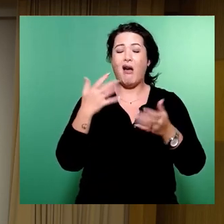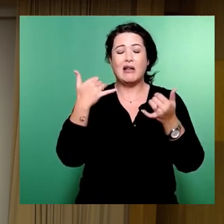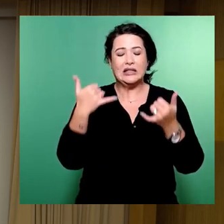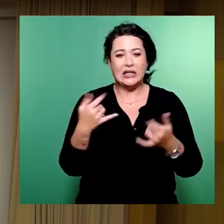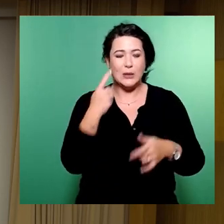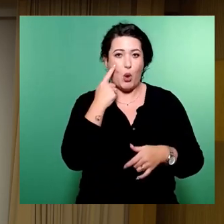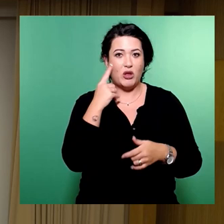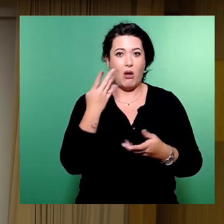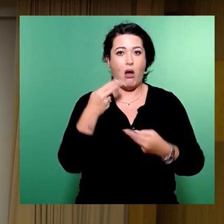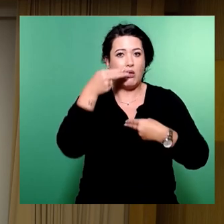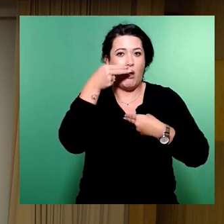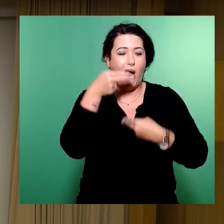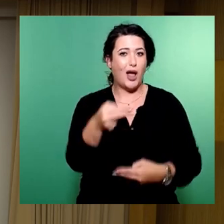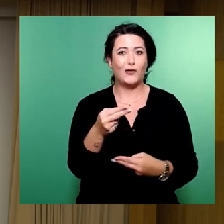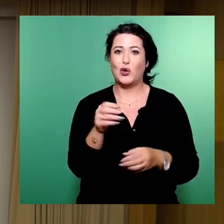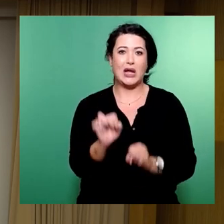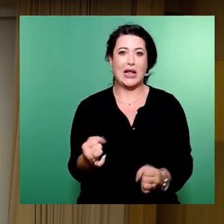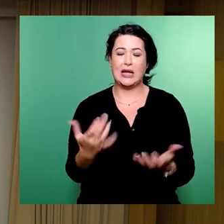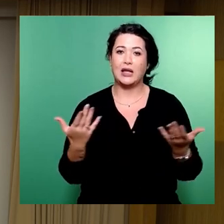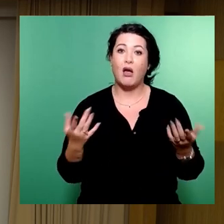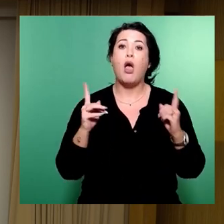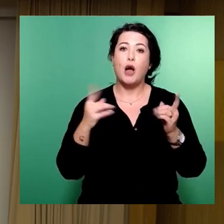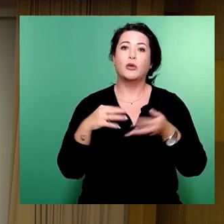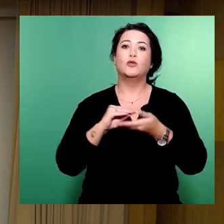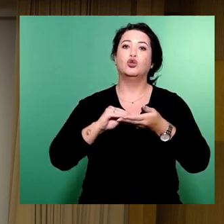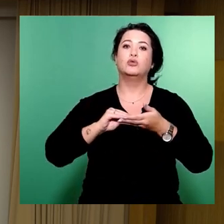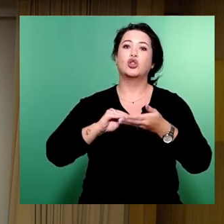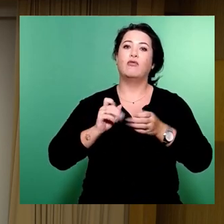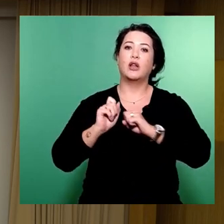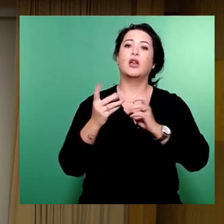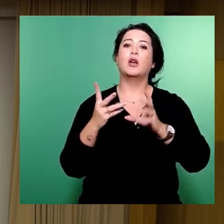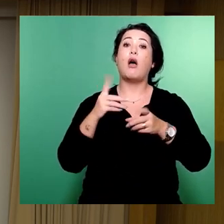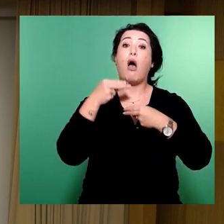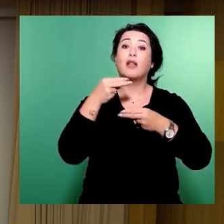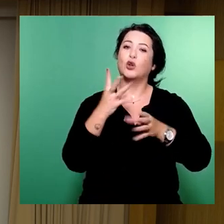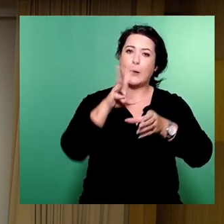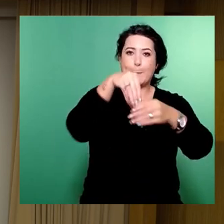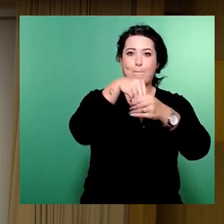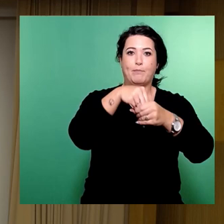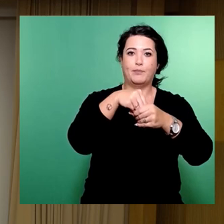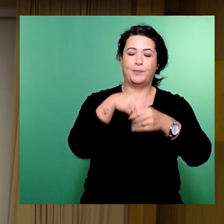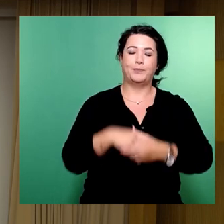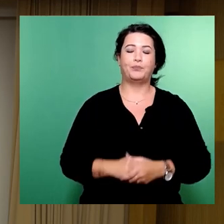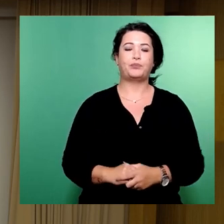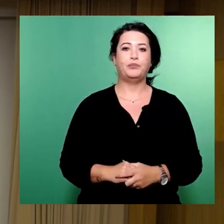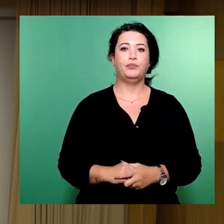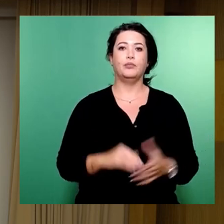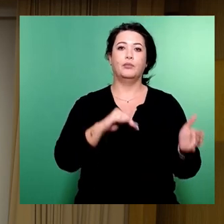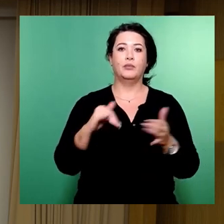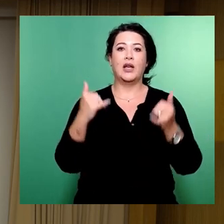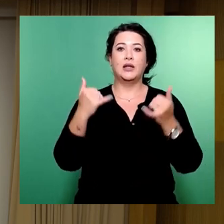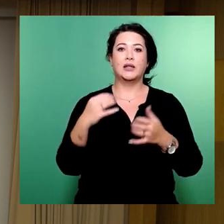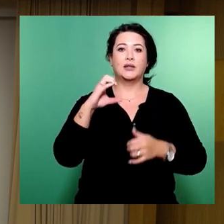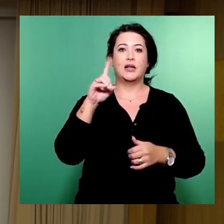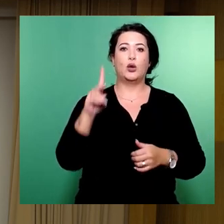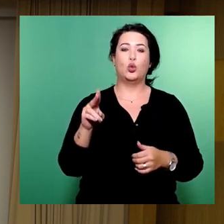nicht hier mündlich beantworten, aber wird in der schriftlichen Antwort mit drin sein. So, wir machen weiter mit der CDU-Fraktion, Herr